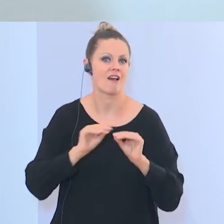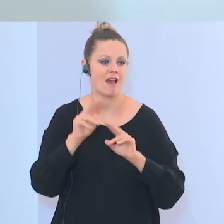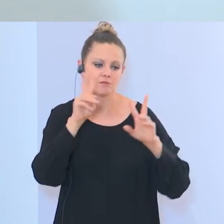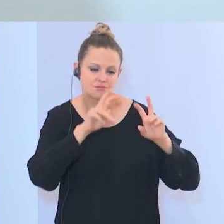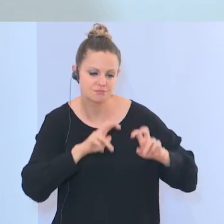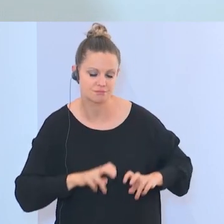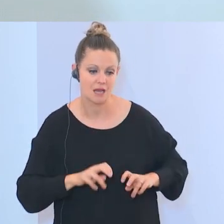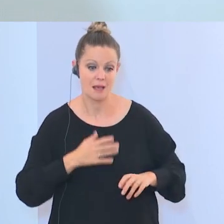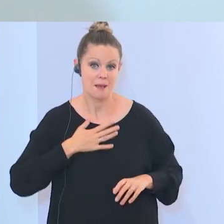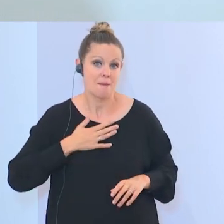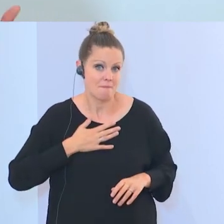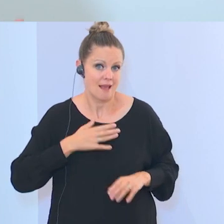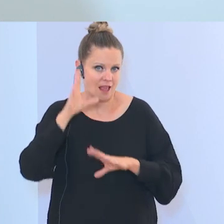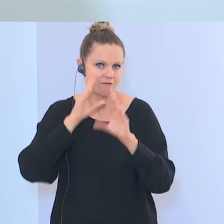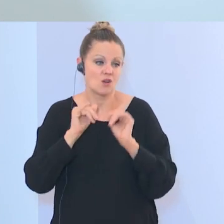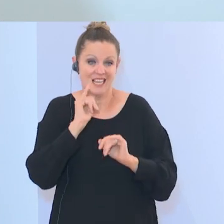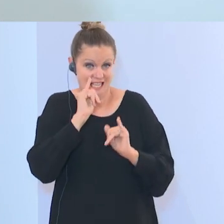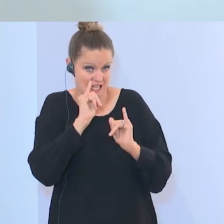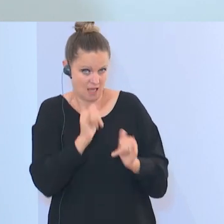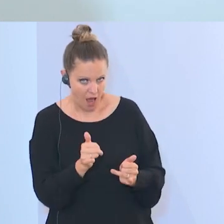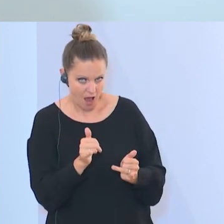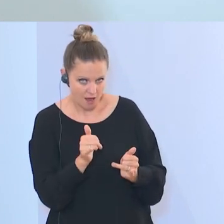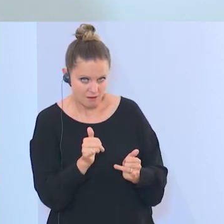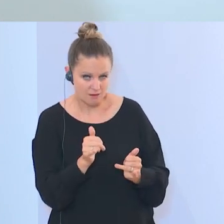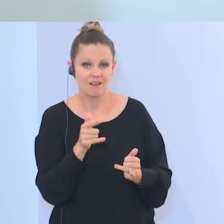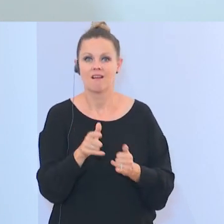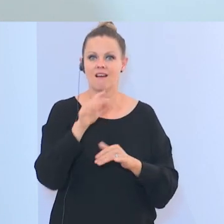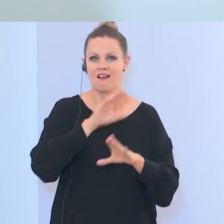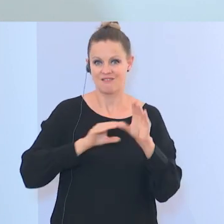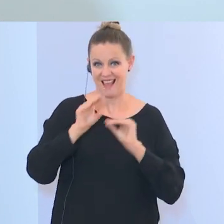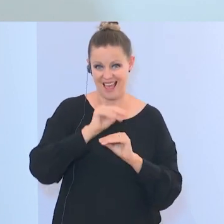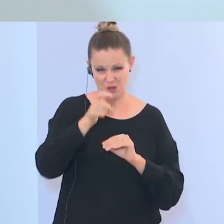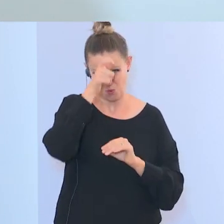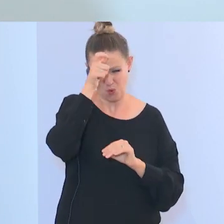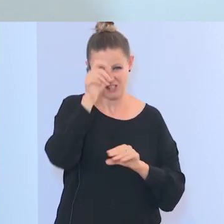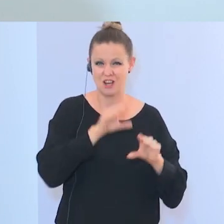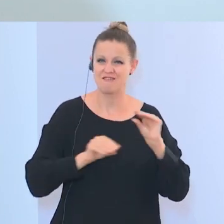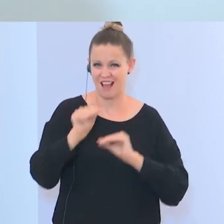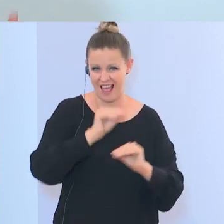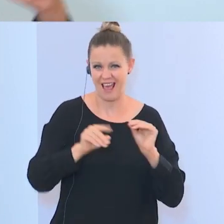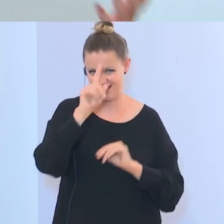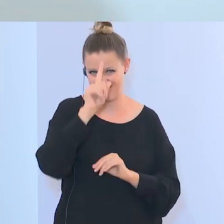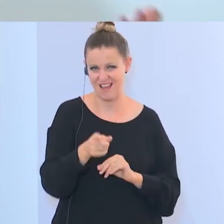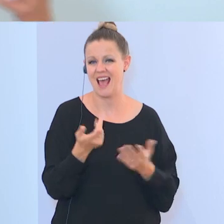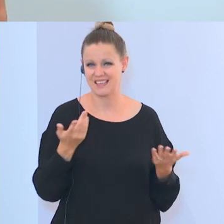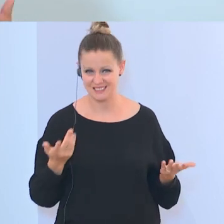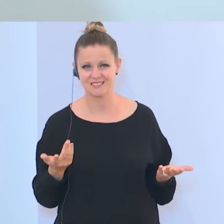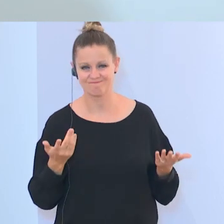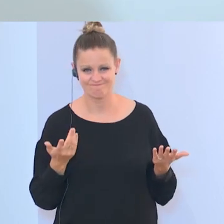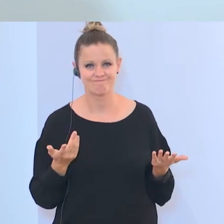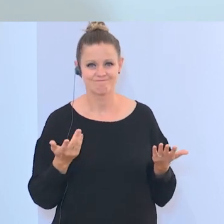heraus sage ich ja. Es ist natürlich wichtig, die Vereine hier, die türkischen Vereine, wo wir wissen, dass sie sozusagen auch